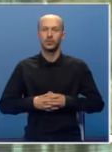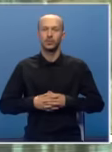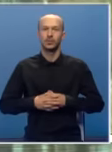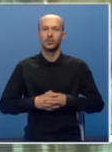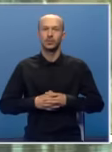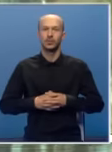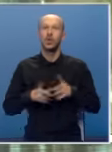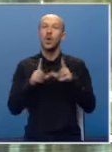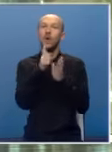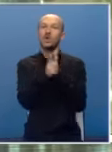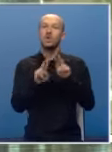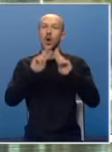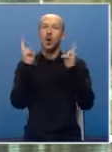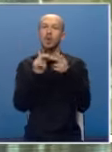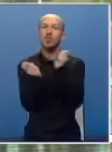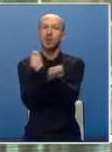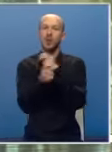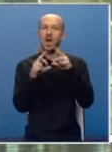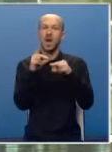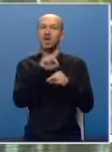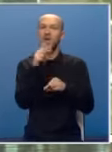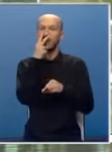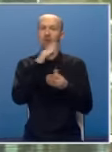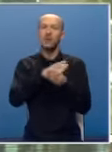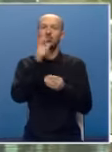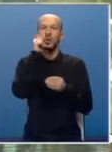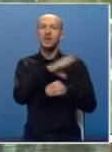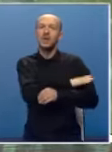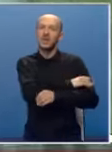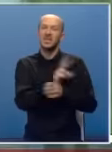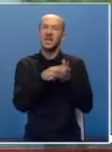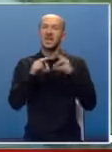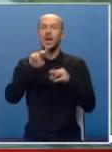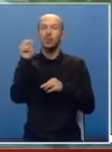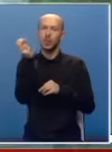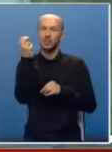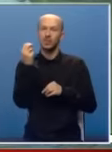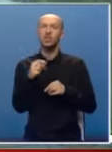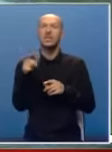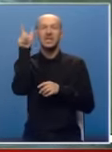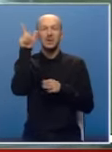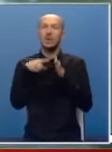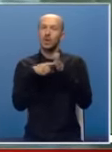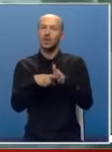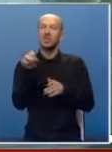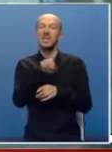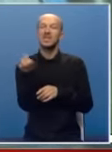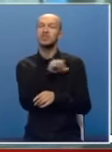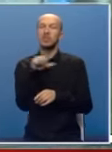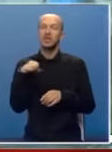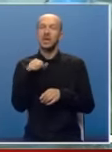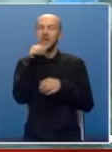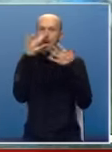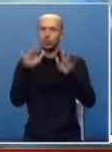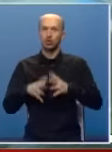U vrijeme globalnih promjena, ali i neviđenih međunarodnih pritisaka na Republiku Srpsku, Srbija pokazuje da nismo sami i